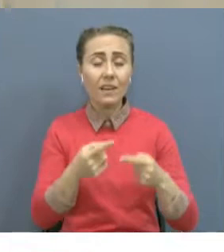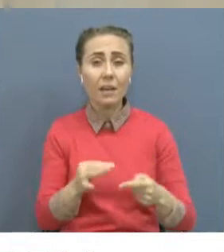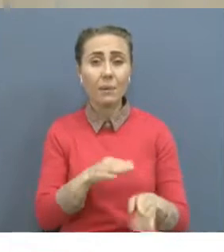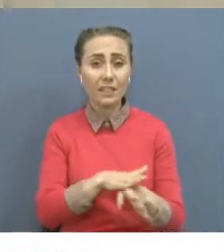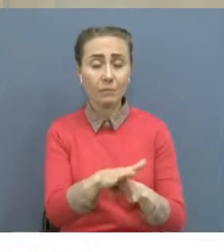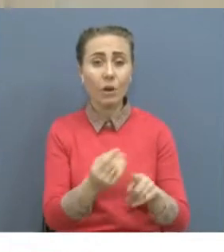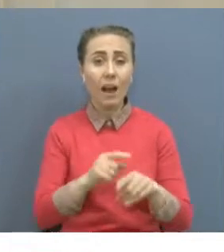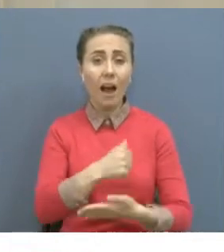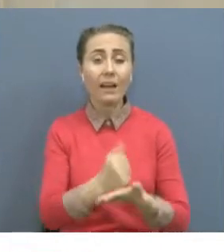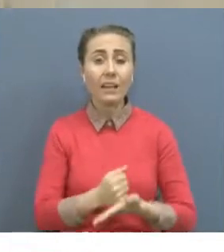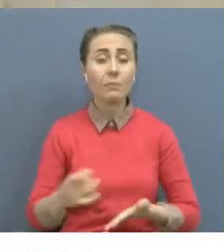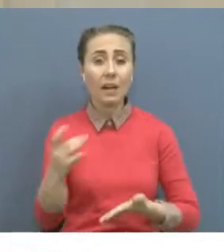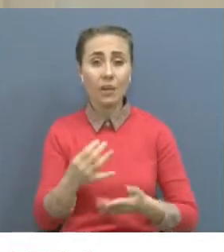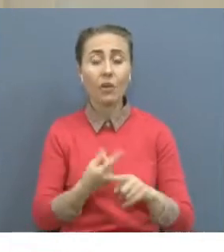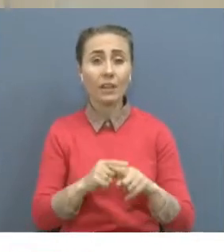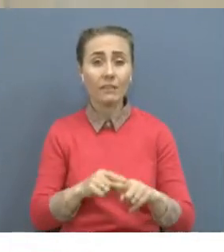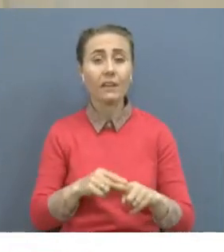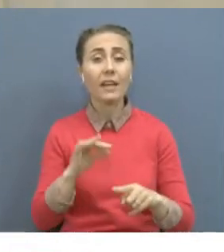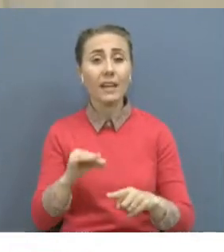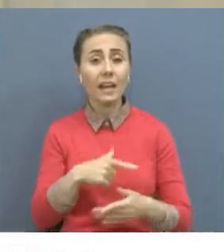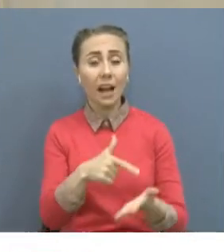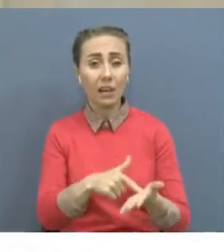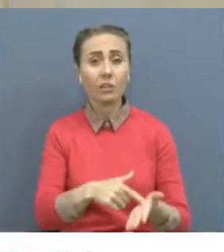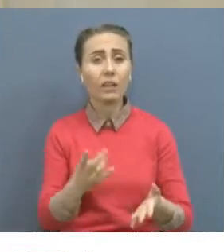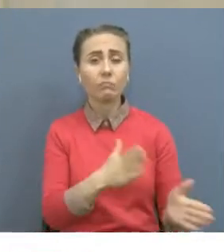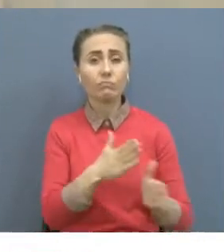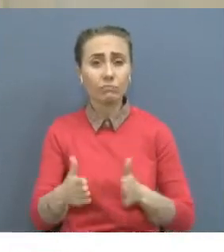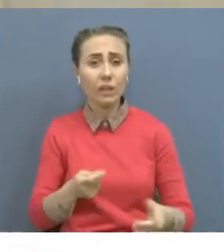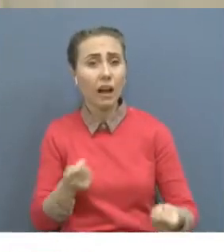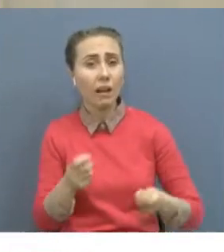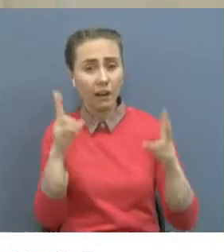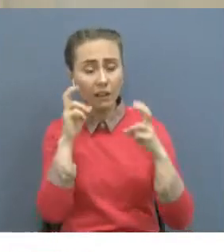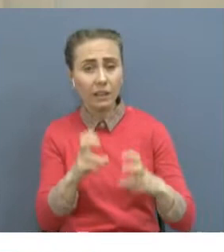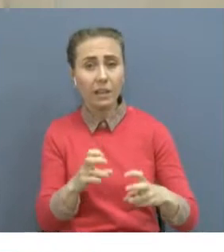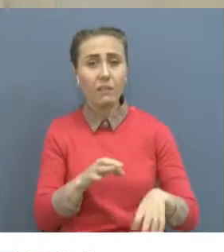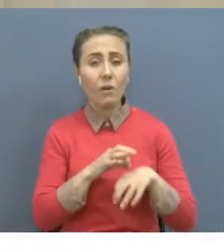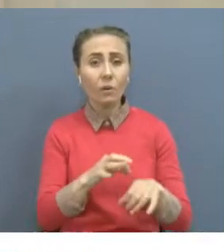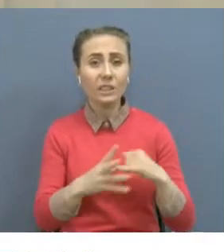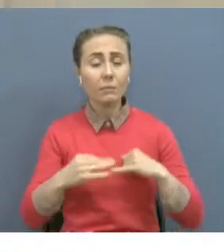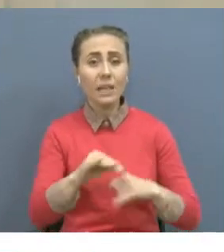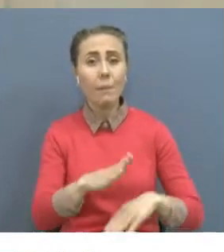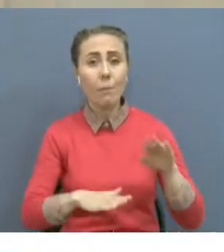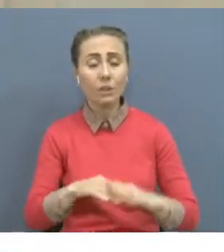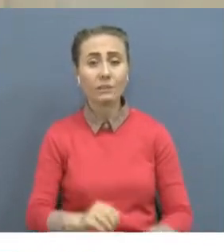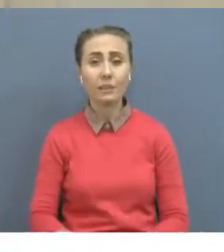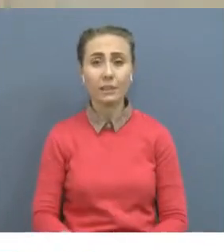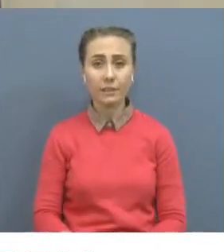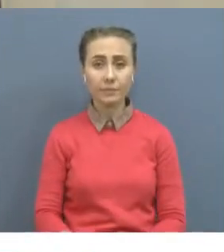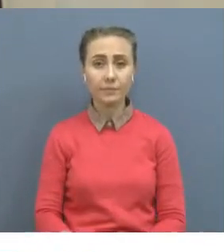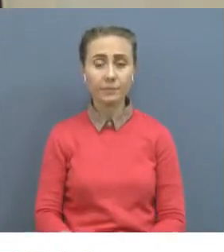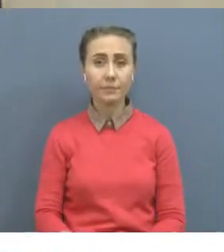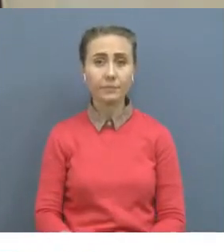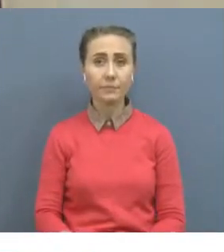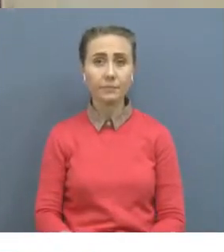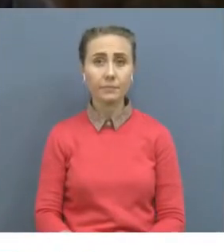мақсаттың уақытылы әрі тиімді орналу үшін аудандар мен қалалардың әкімдері жүйілі түрде жер пайдалану барысын бақылауға алу